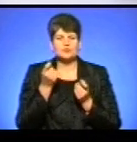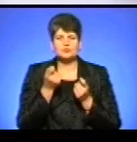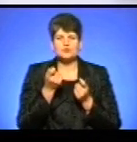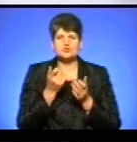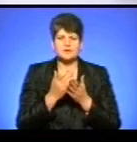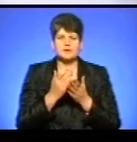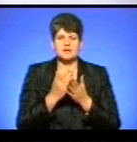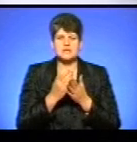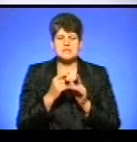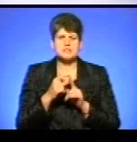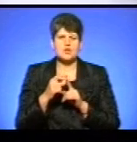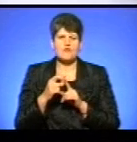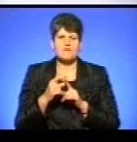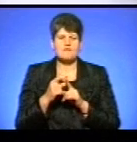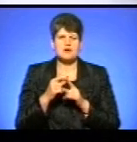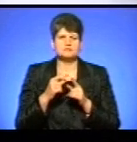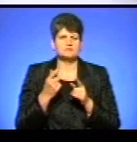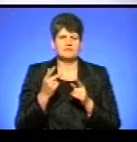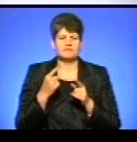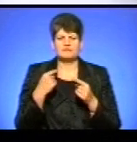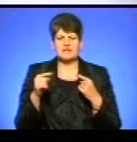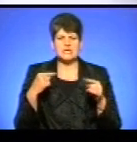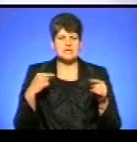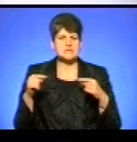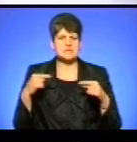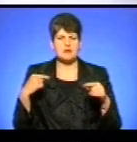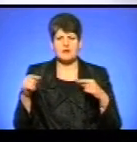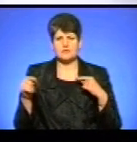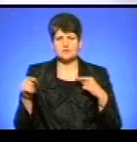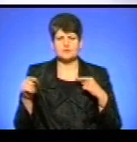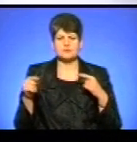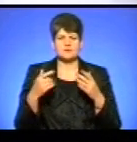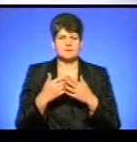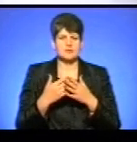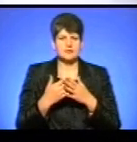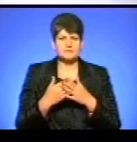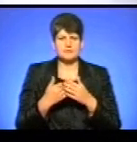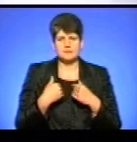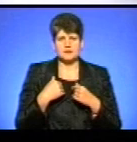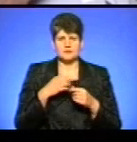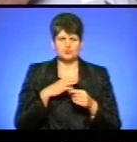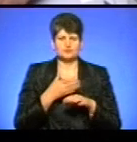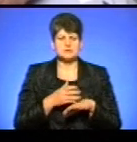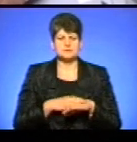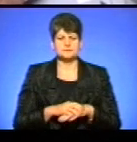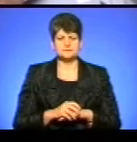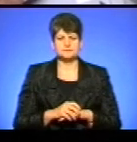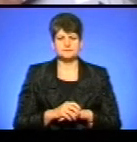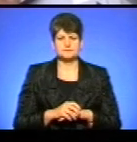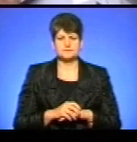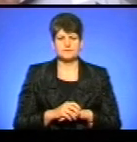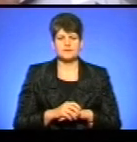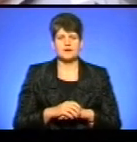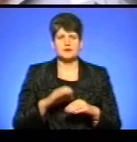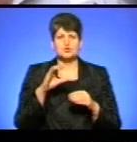є деякі слова, повідмінки, відрізняються, як ми чуємо. Те було б для мене найскладніше. Сулейман